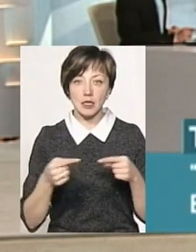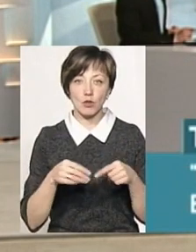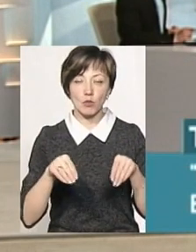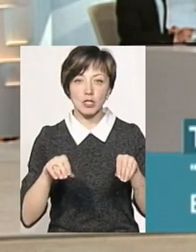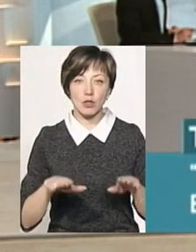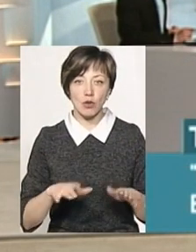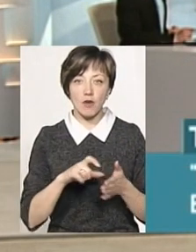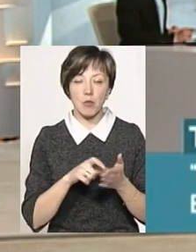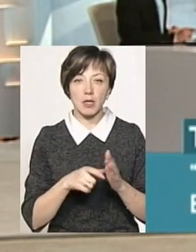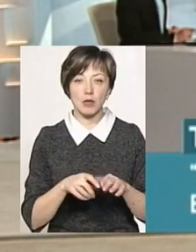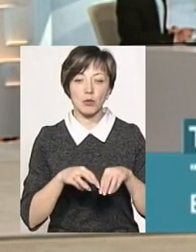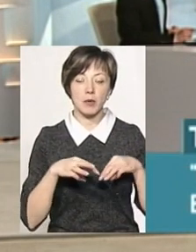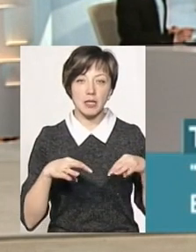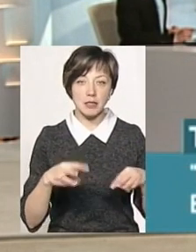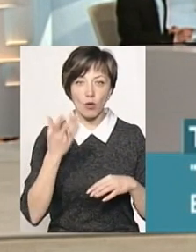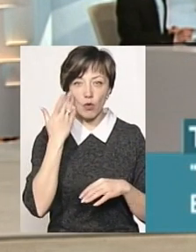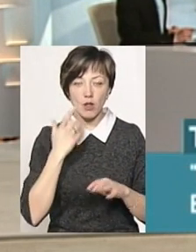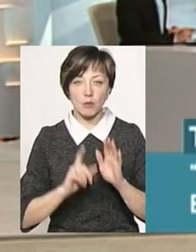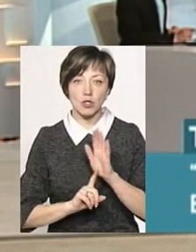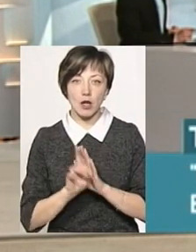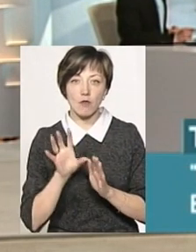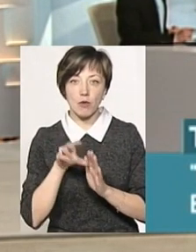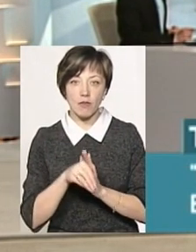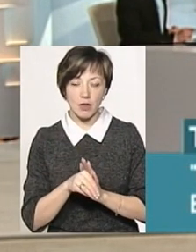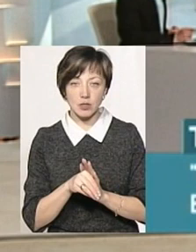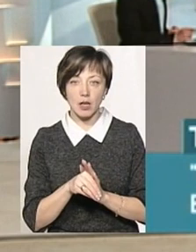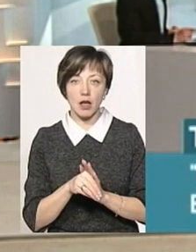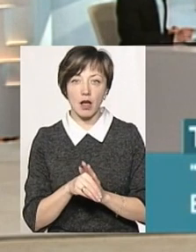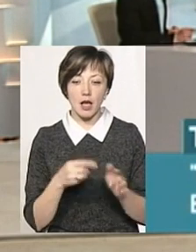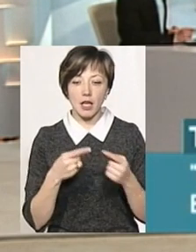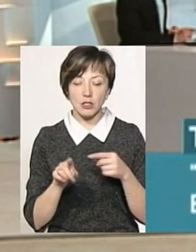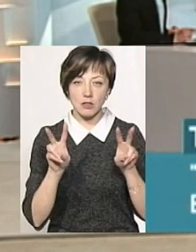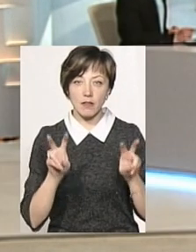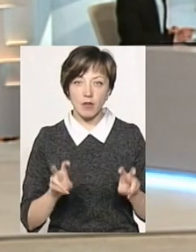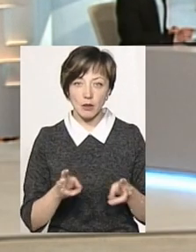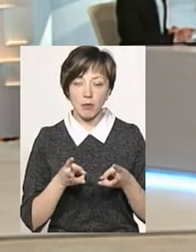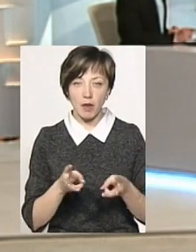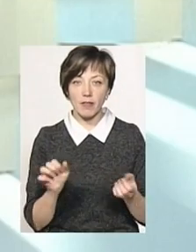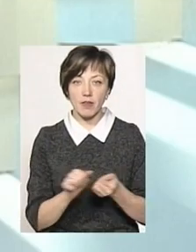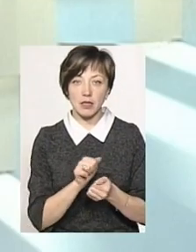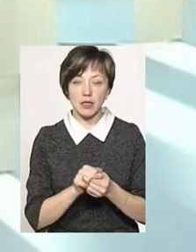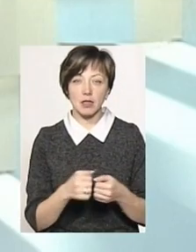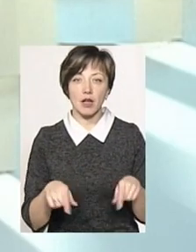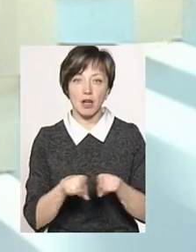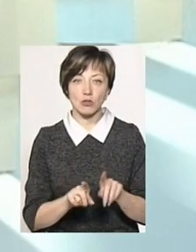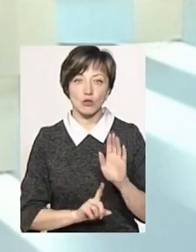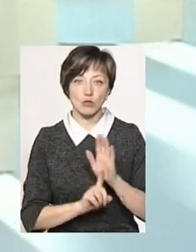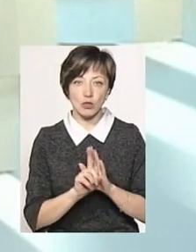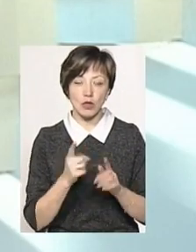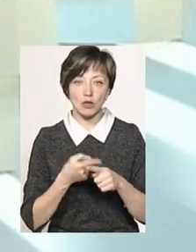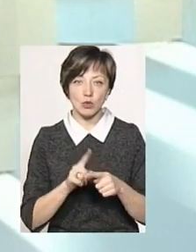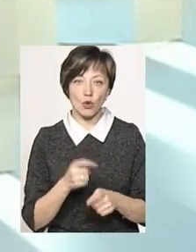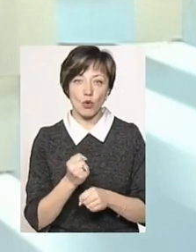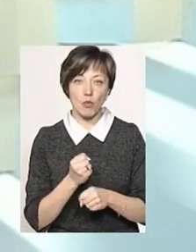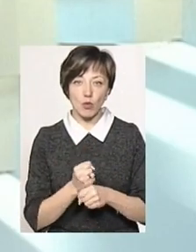теж постанови Кабінету Міністрів, коли почали впроваджувати альтернативні види палива, твердепалива. Ми тоді теж розпочали цю